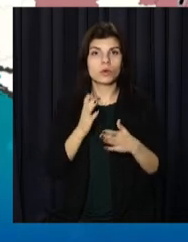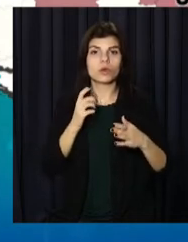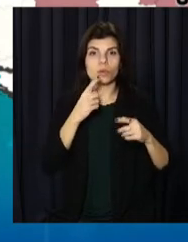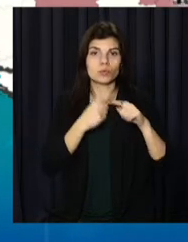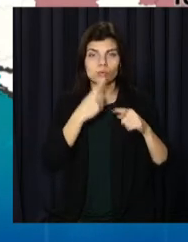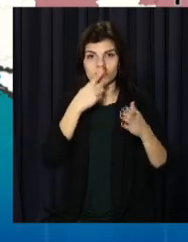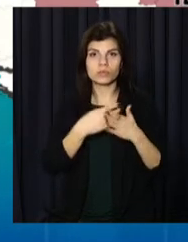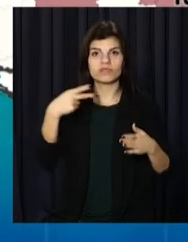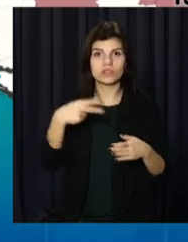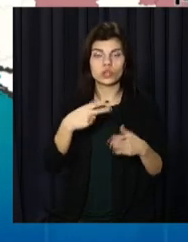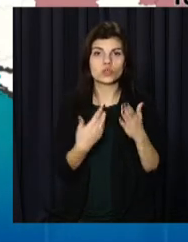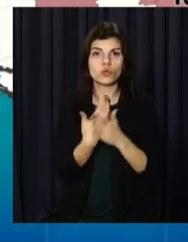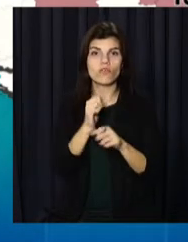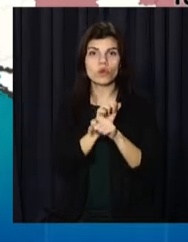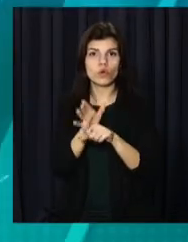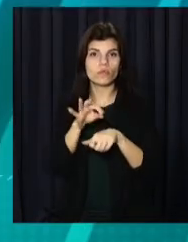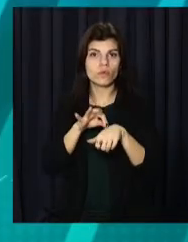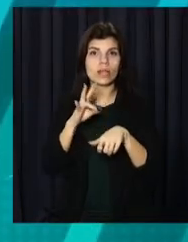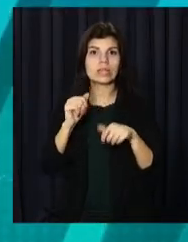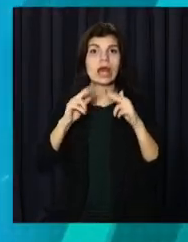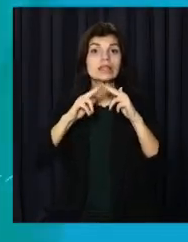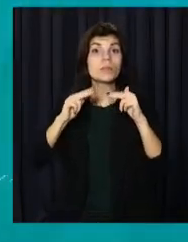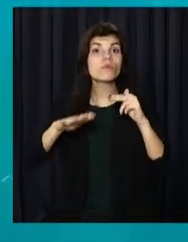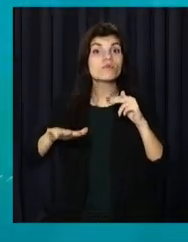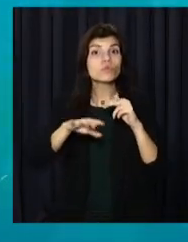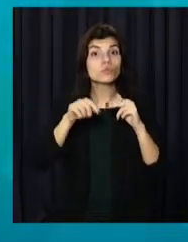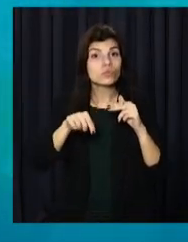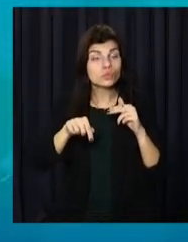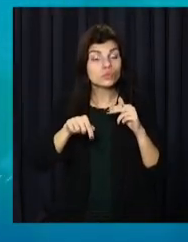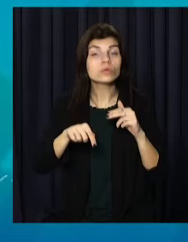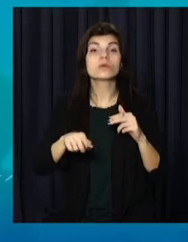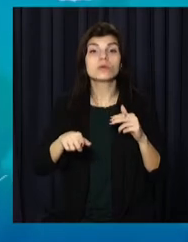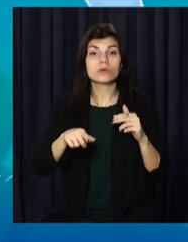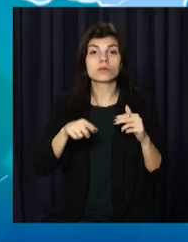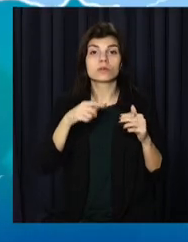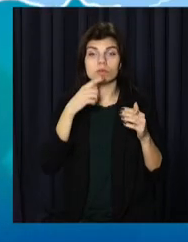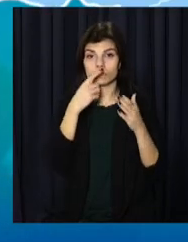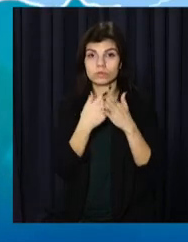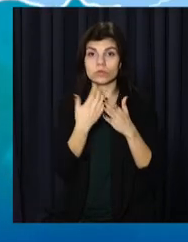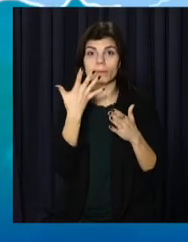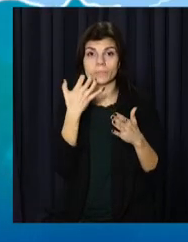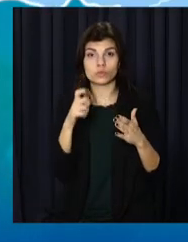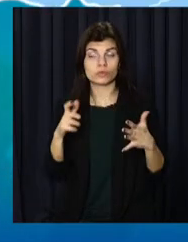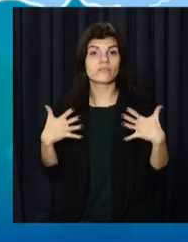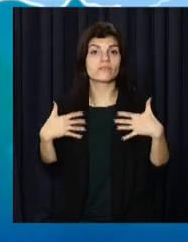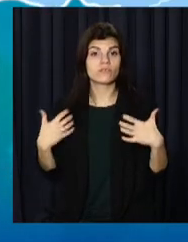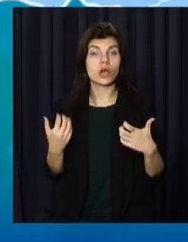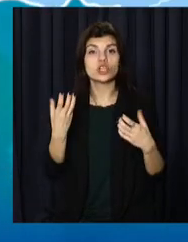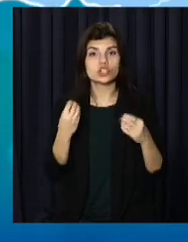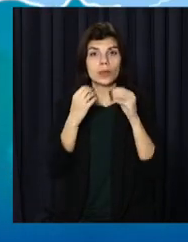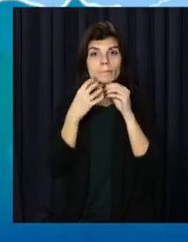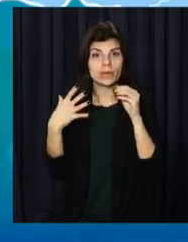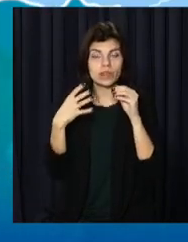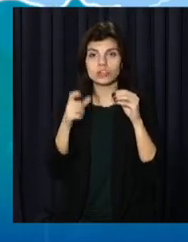майже 2 тисячі нових ковід-хворих на Дніпропетровщині. Водночас понад пів тисячі людей одужали. Ще 15